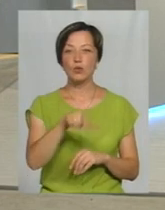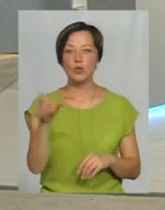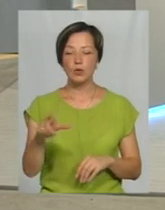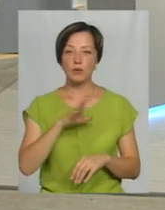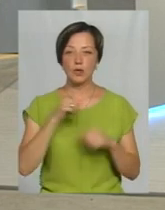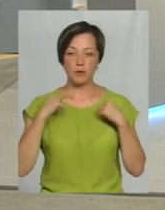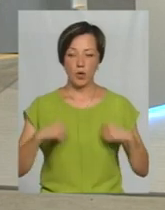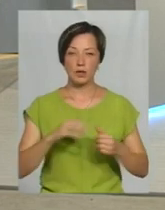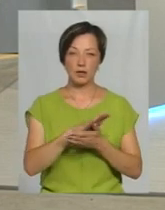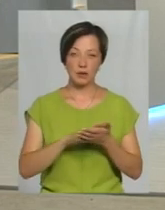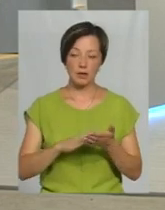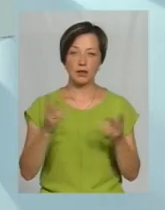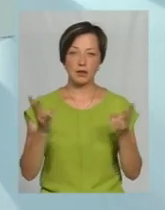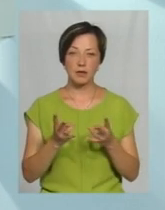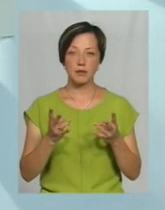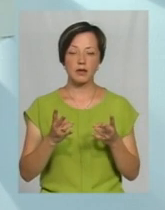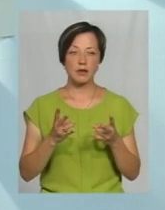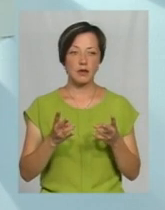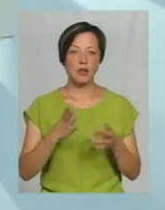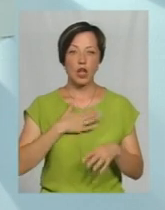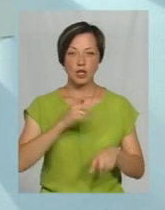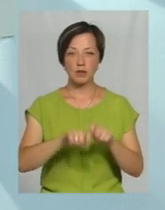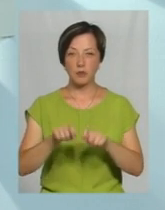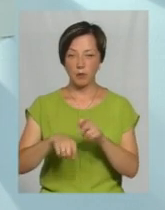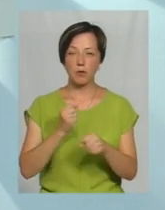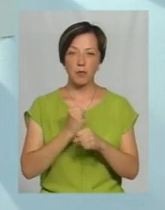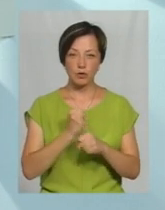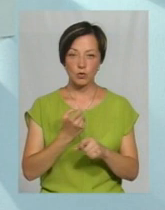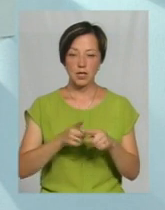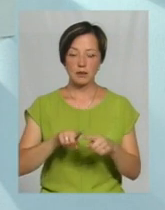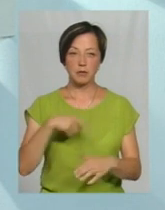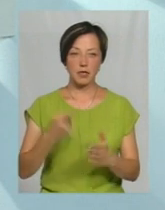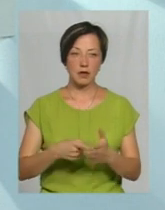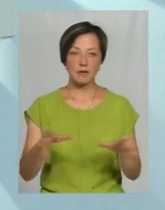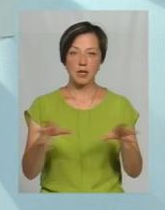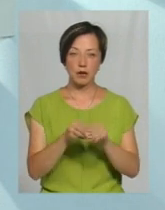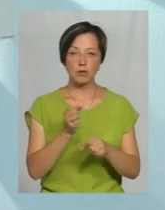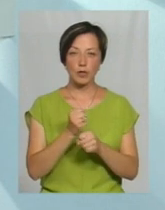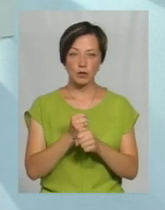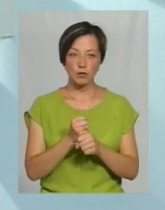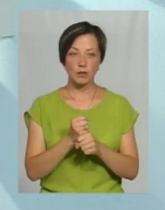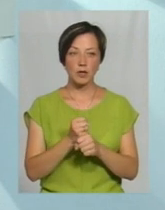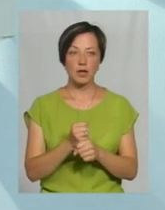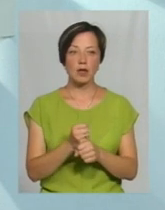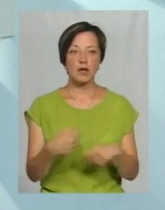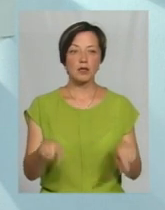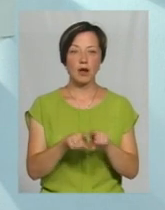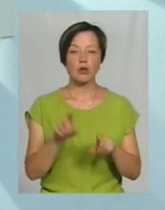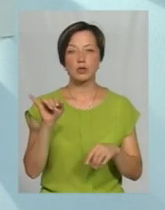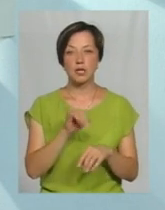безпечні надалі, думаю, наші інспектора попрацюють. На цим питанням ми всі разом попрацюємо. Також і